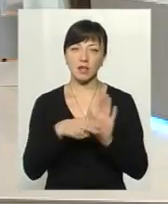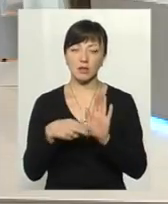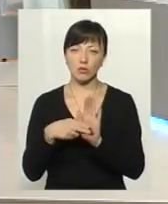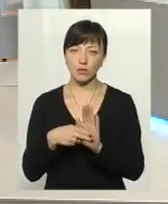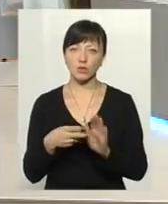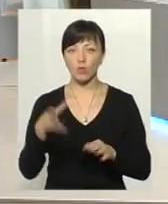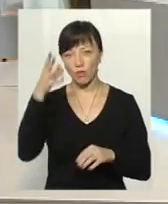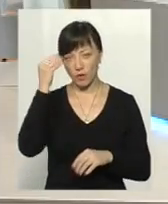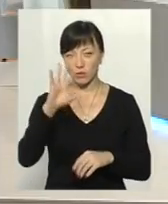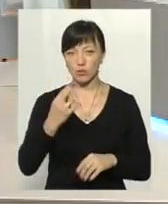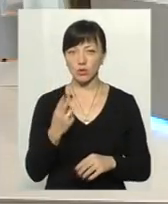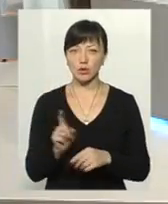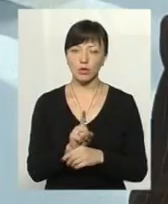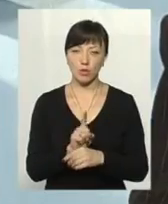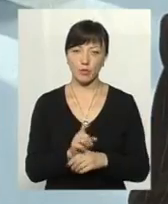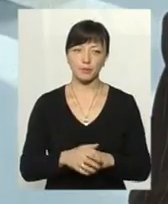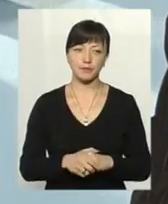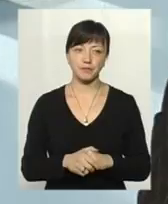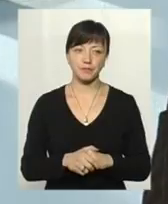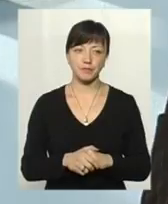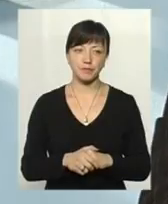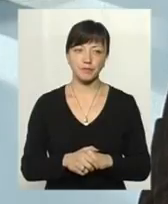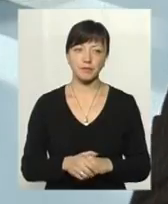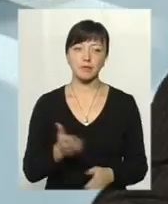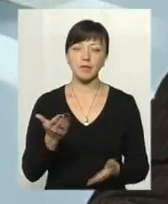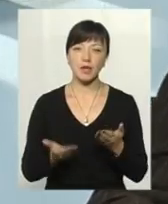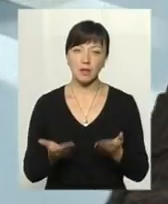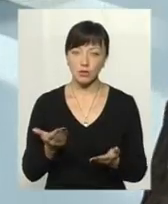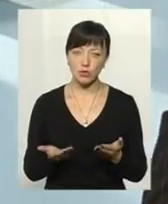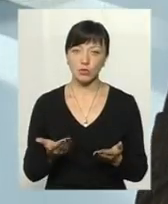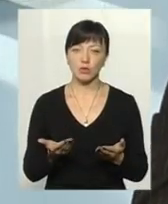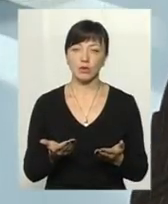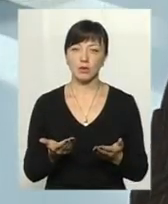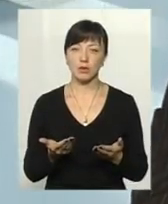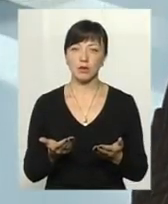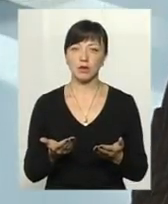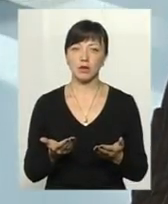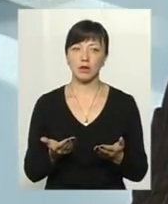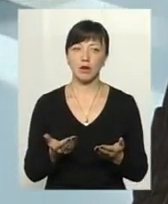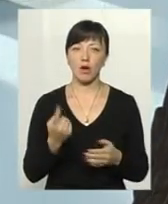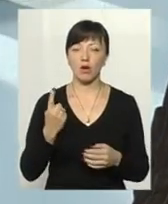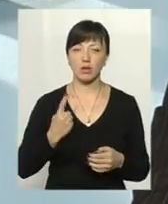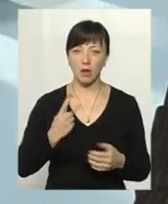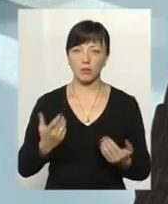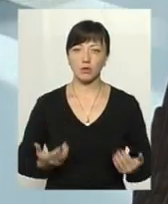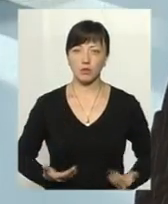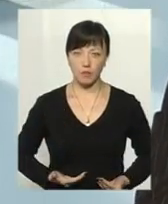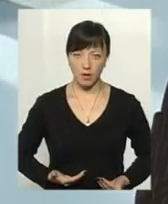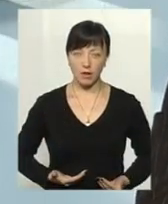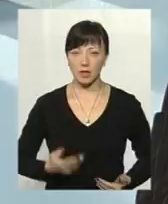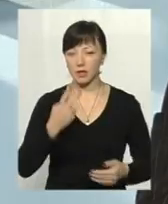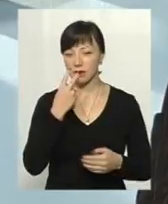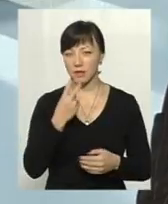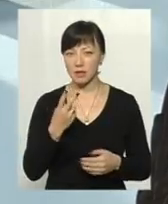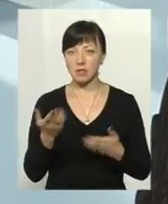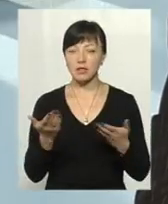зарахуванням соціальних нормативів і норм. Тобто, якщо, наприклад, телеглядачка дала, що вона одна проживає, дивитися,